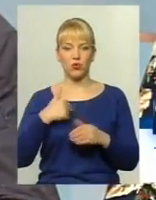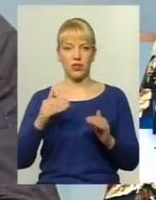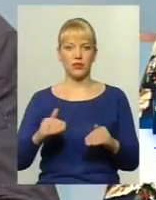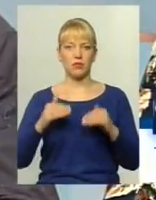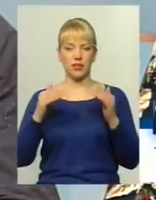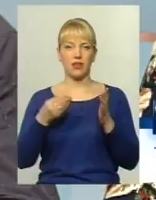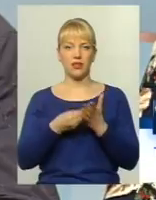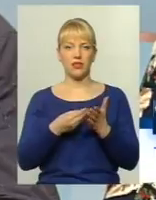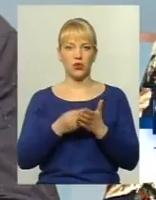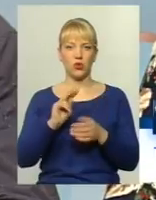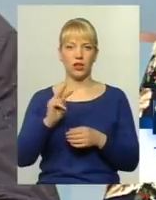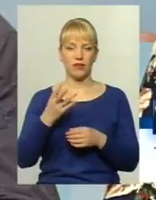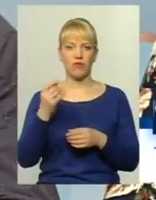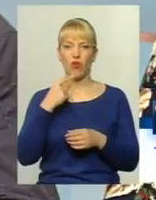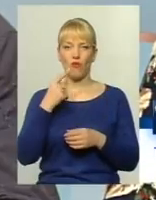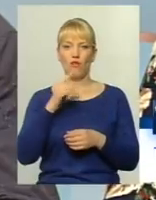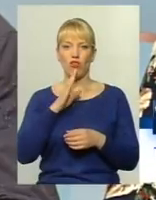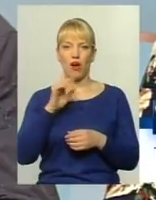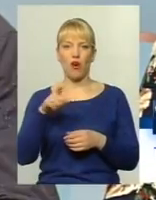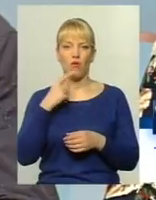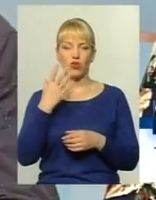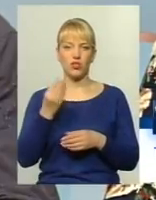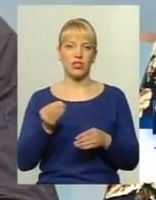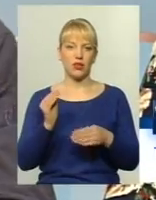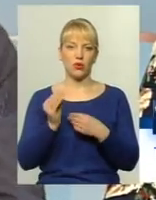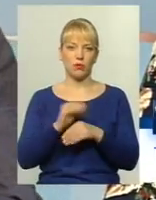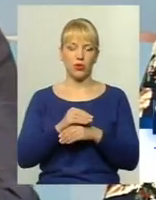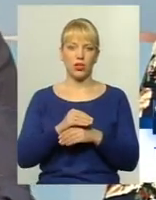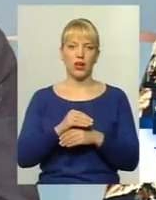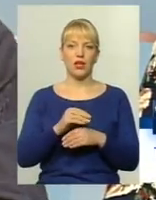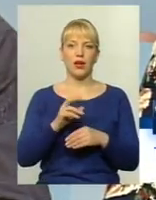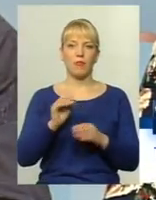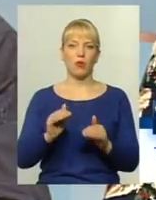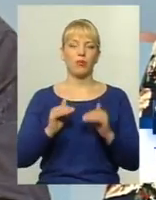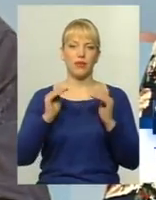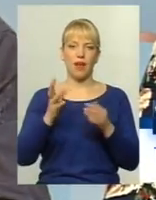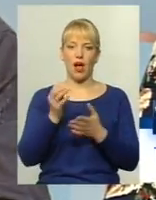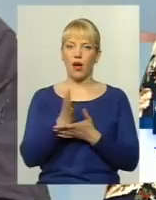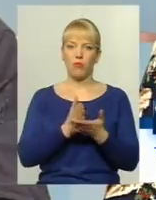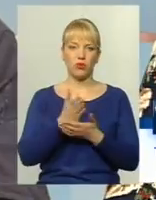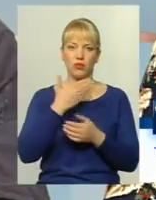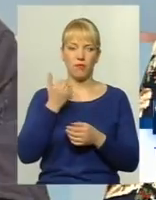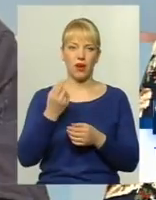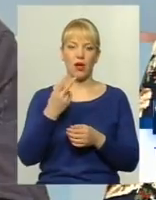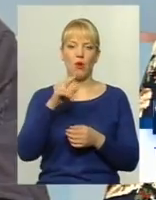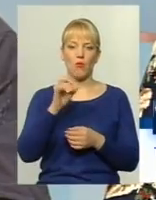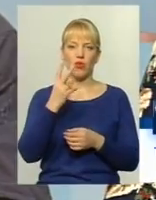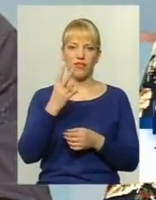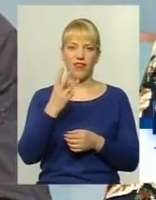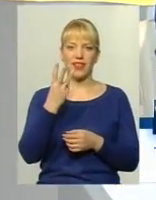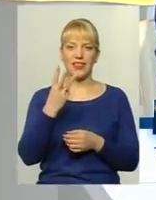гривні. Вона говорить ще про підняття ціні, а послуг ніяких. По 2-3 рейси.